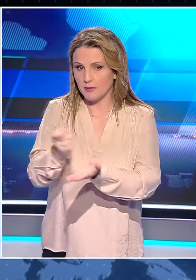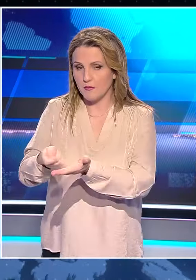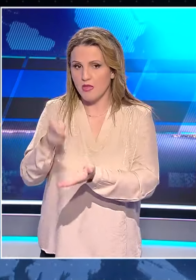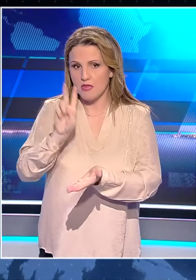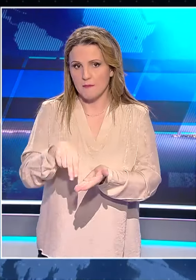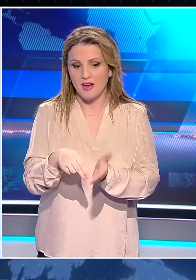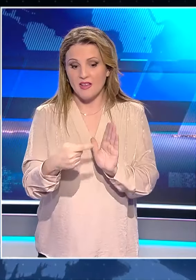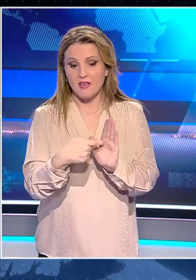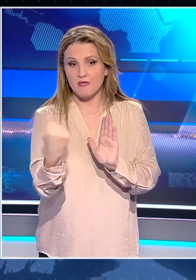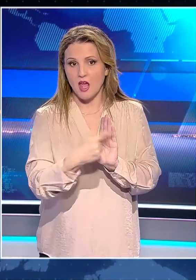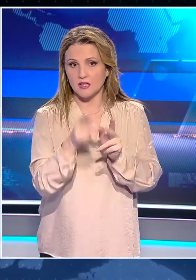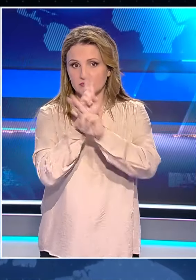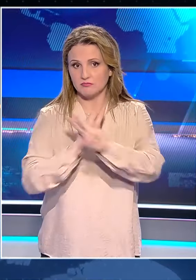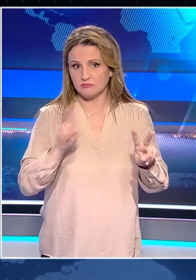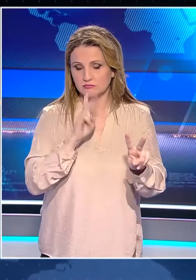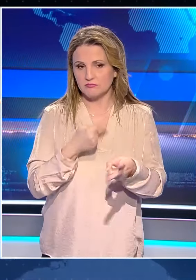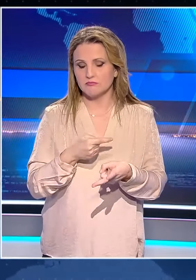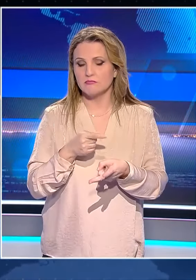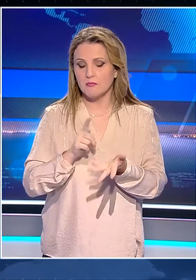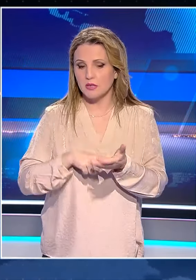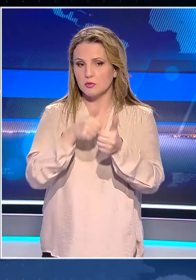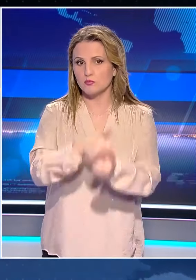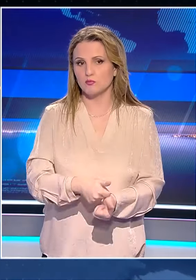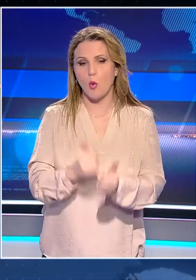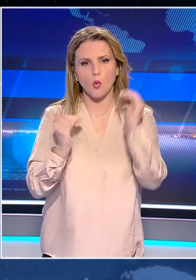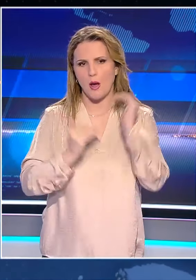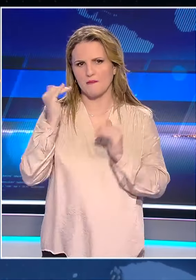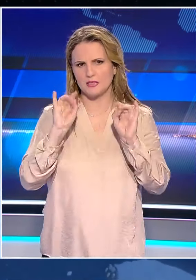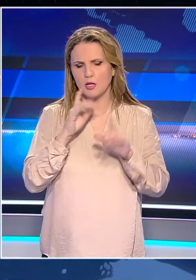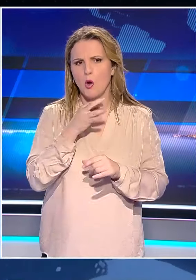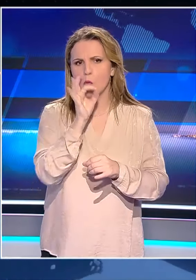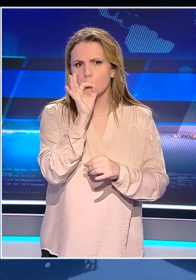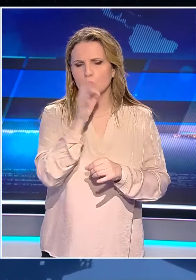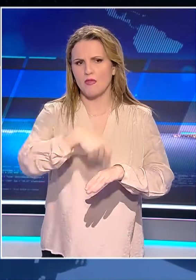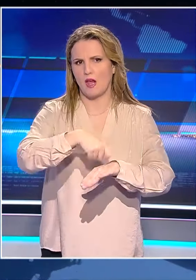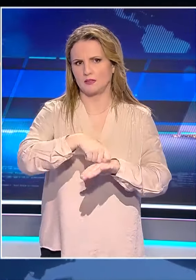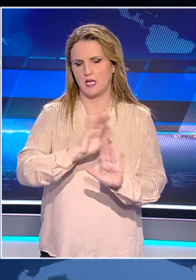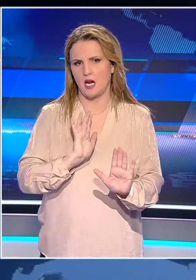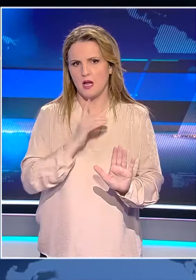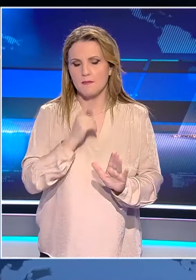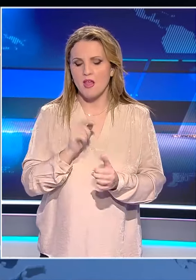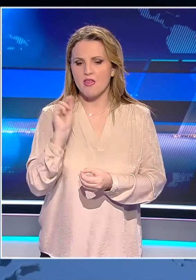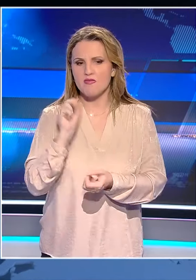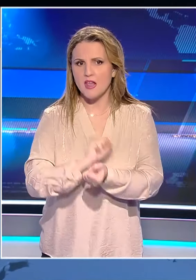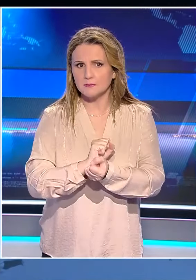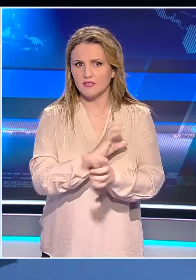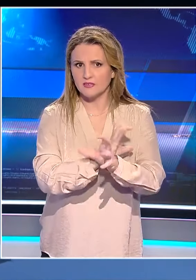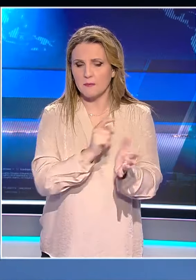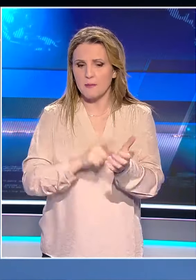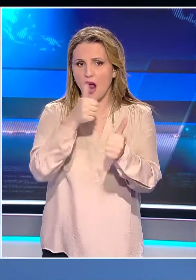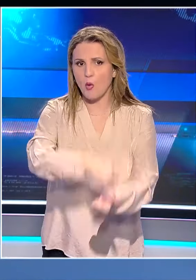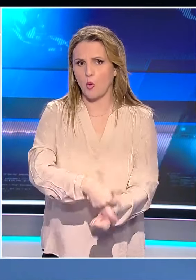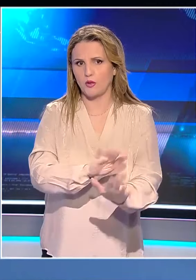Η διάταξη ξεκάθαρη και δεν σηκώνει αμφισβήτηση ούτε δικαστική κρίση. Είναι απολύτως δεσμευτική για τους εισαγγελείς.